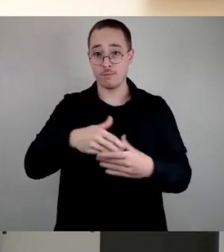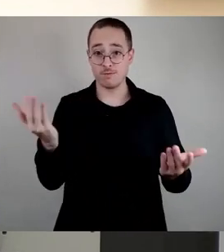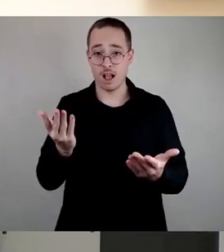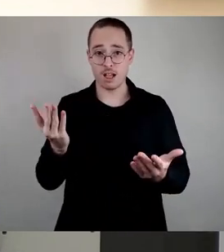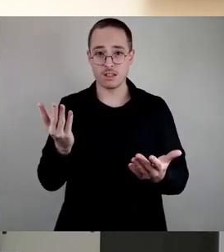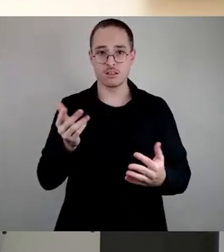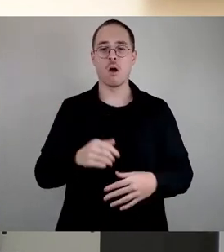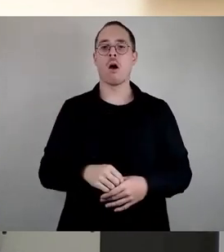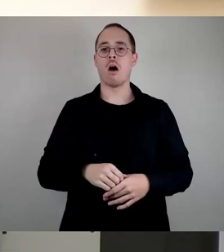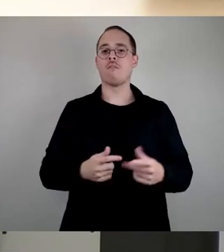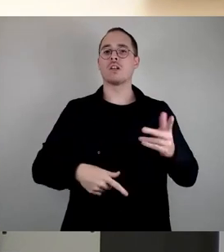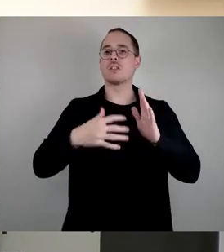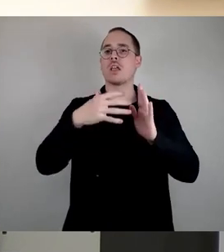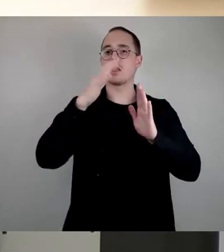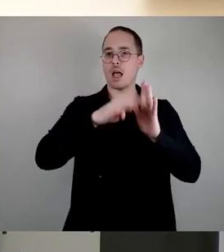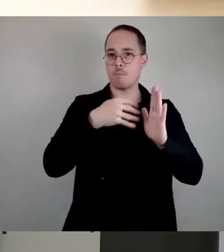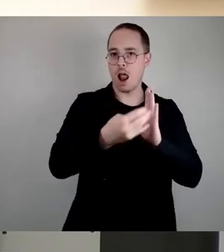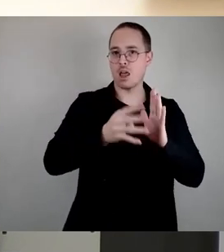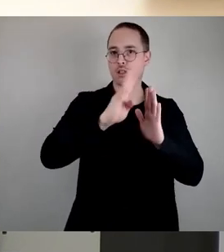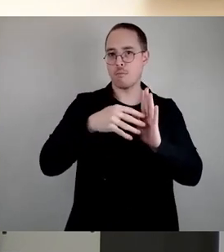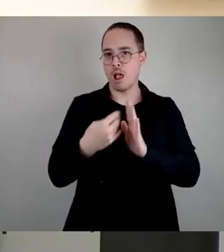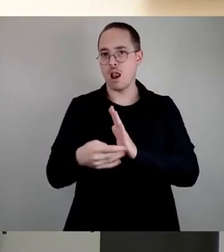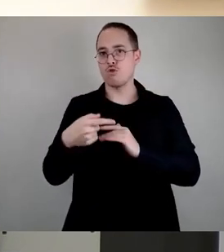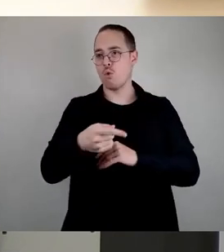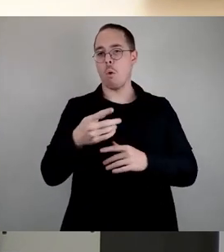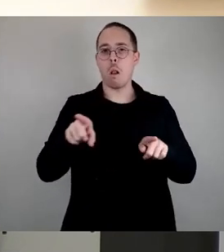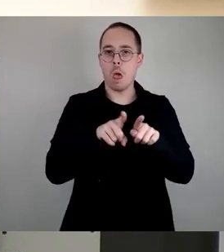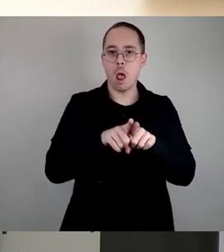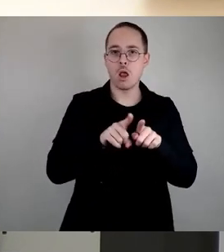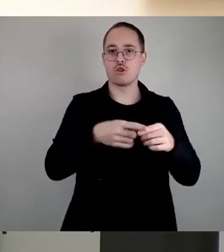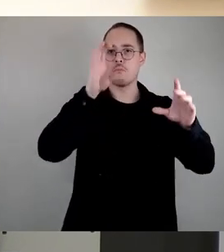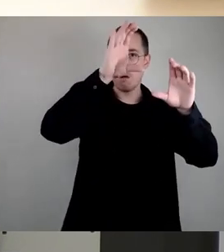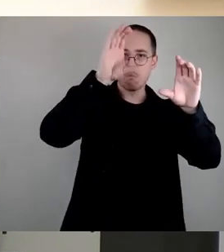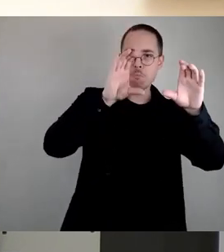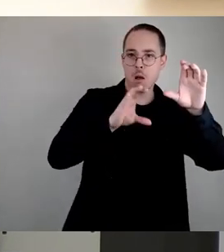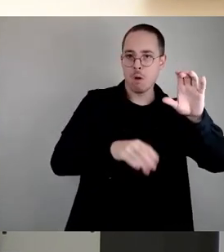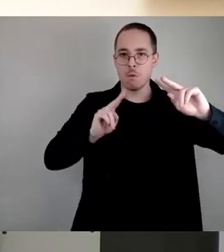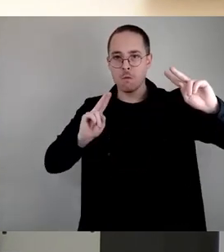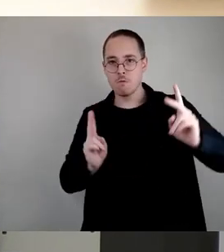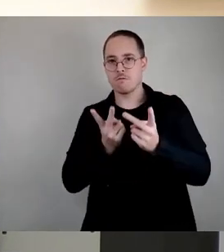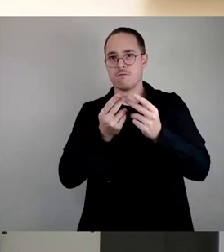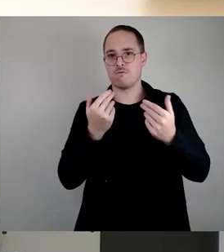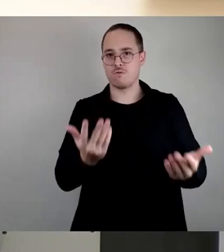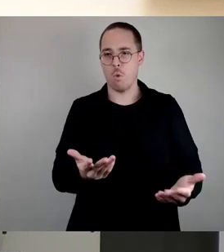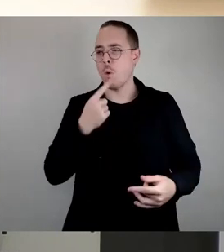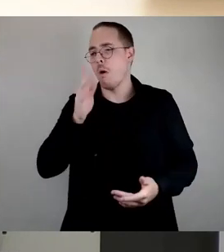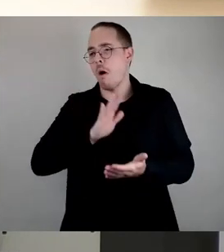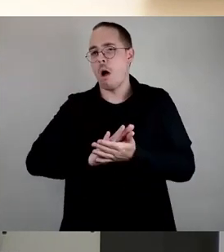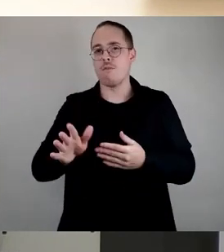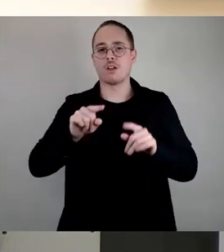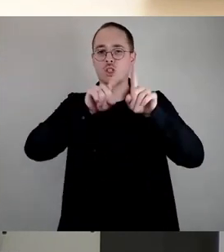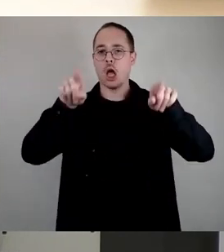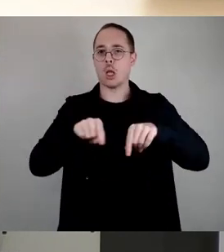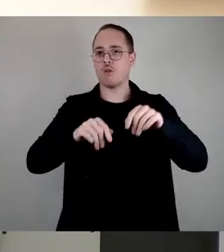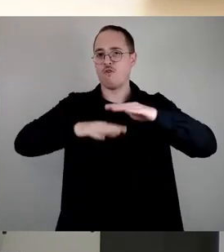gleichen Tabellen aufgeführt, einfach um ein Seiten zu füllen. Und am Ende kommt raus, dass es künftig weniger Standorte geben soll als